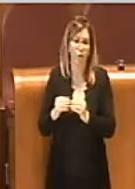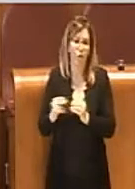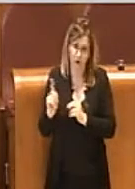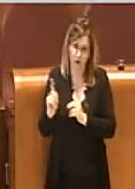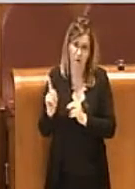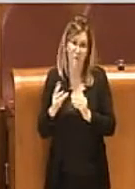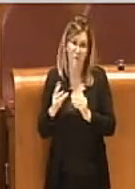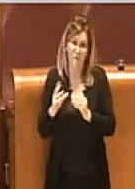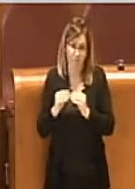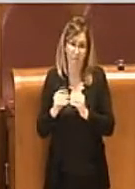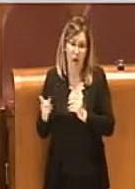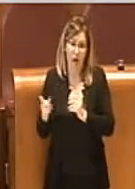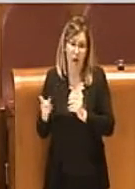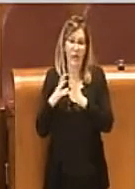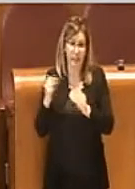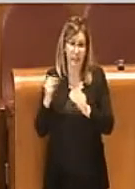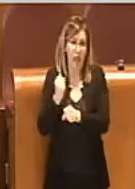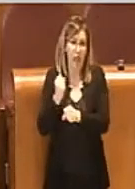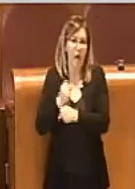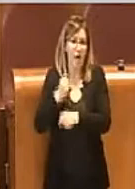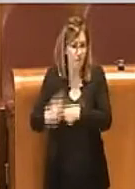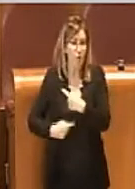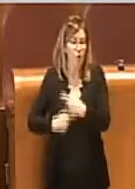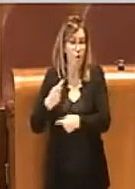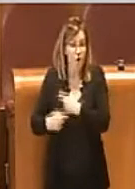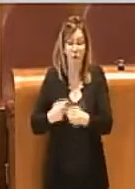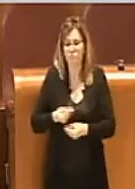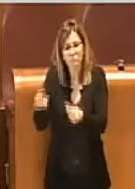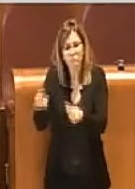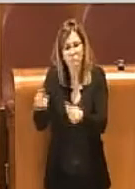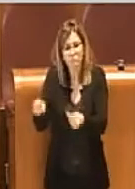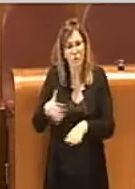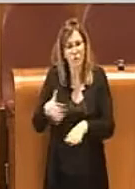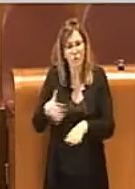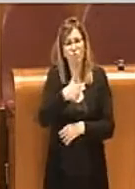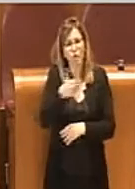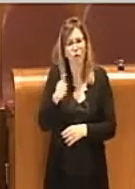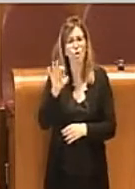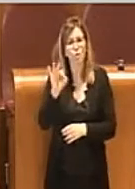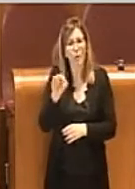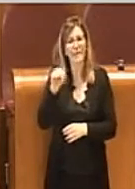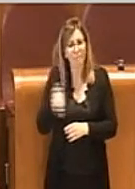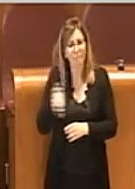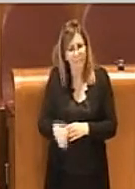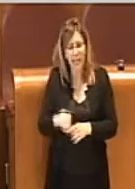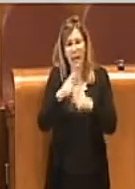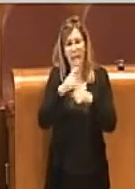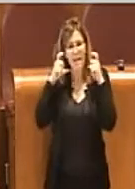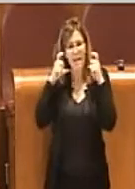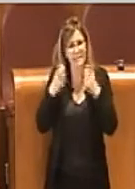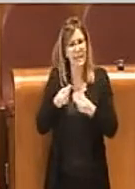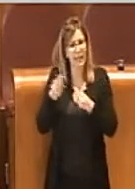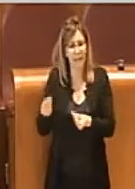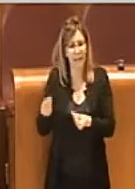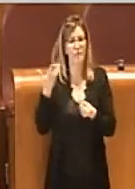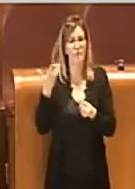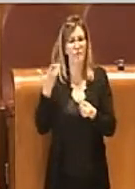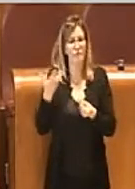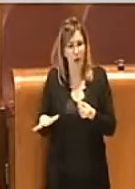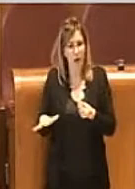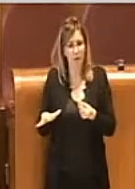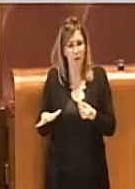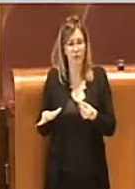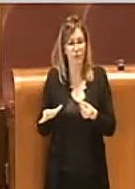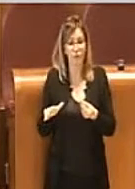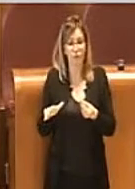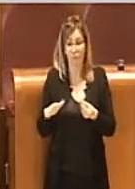distribuite all'incirca 150.000 mascherine, mascherine fino